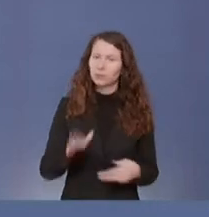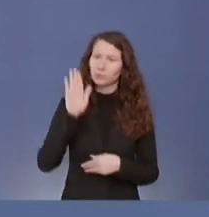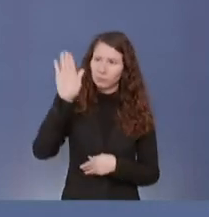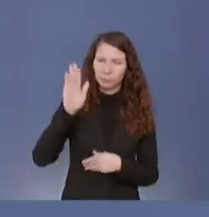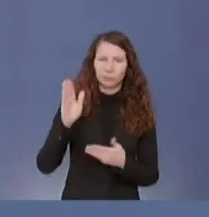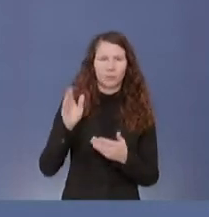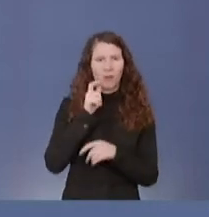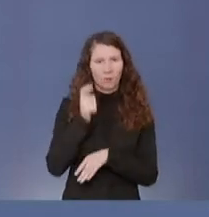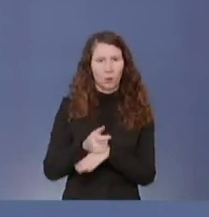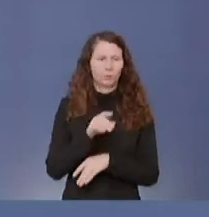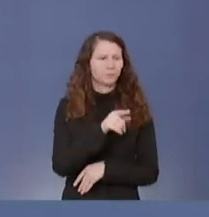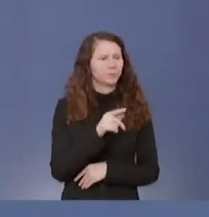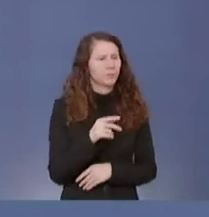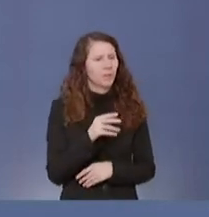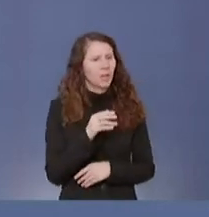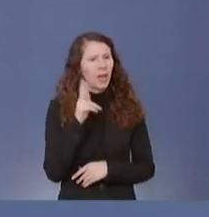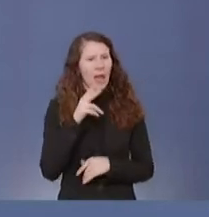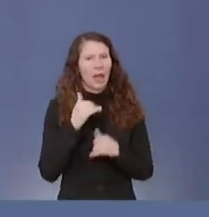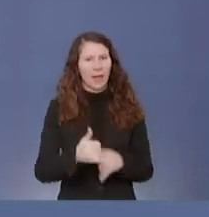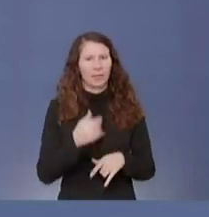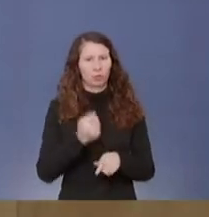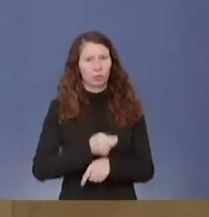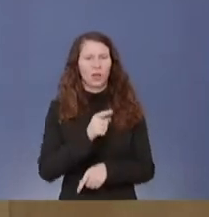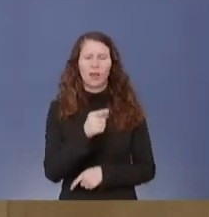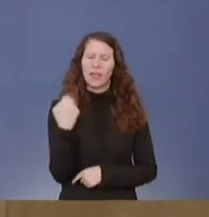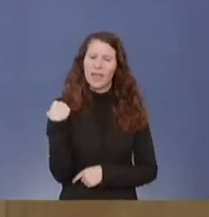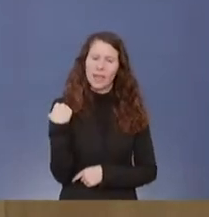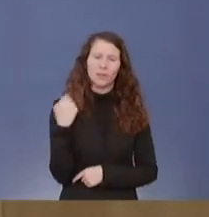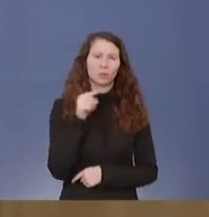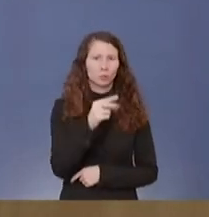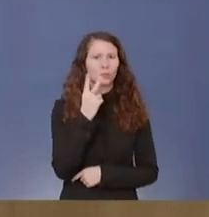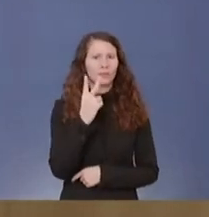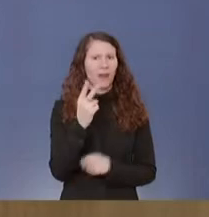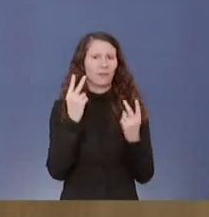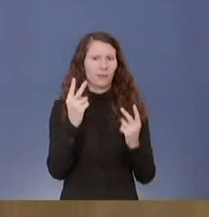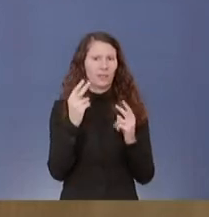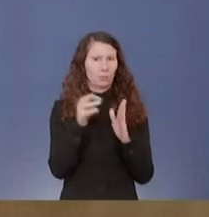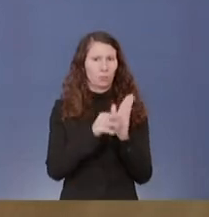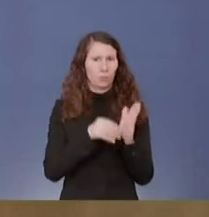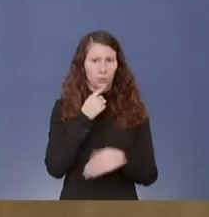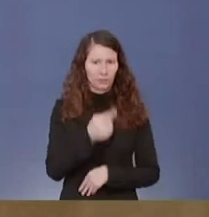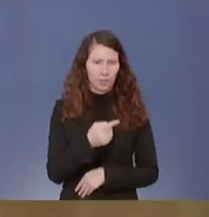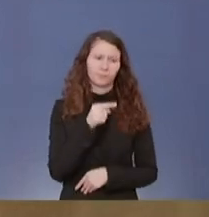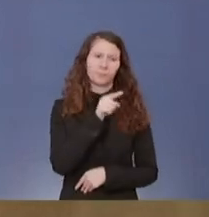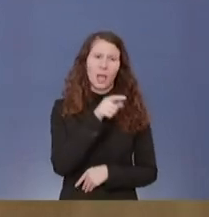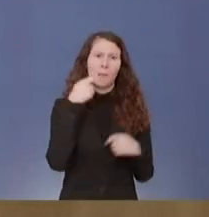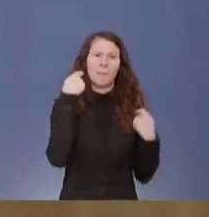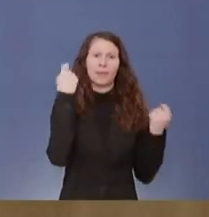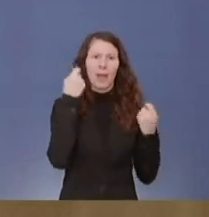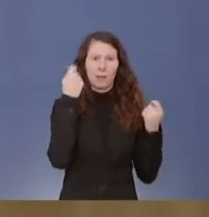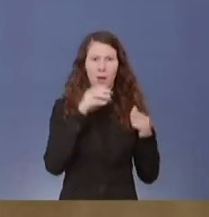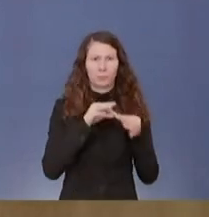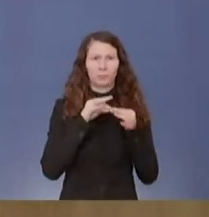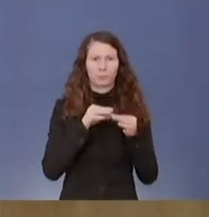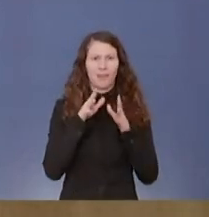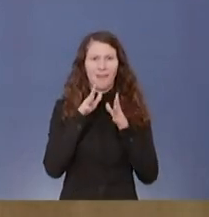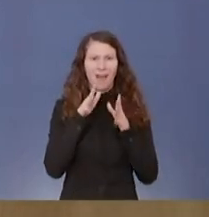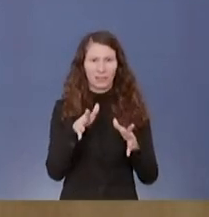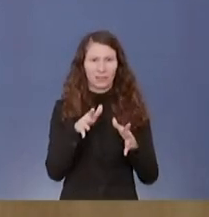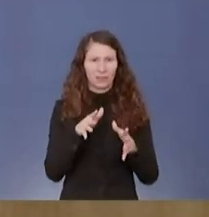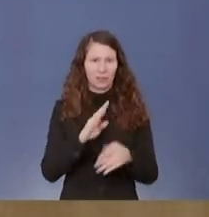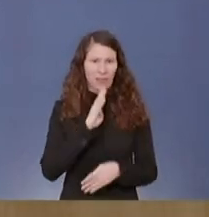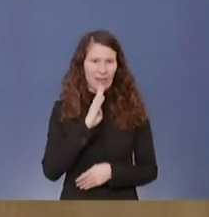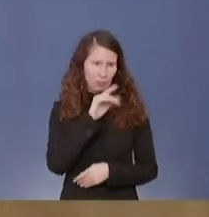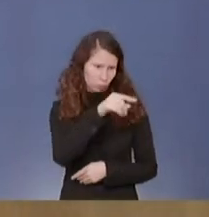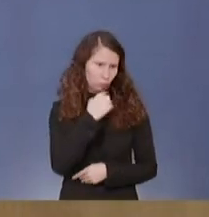Herr Seibert, Sie haben da jetzt zwei sehr wichtige Dinge gesagt. Zum einen hohe Verantwortung der Betreiber bei Hassrede, wie Sie das